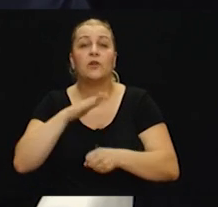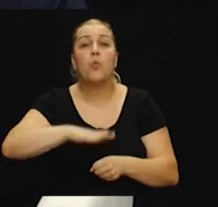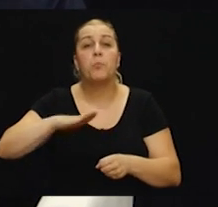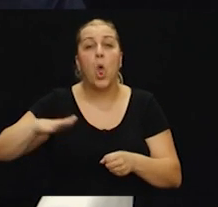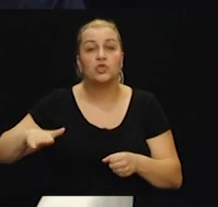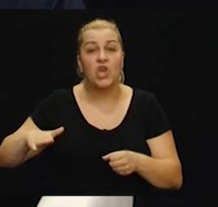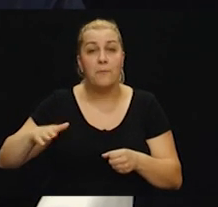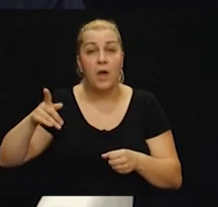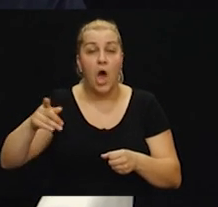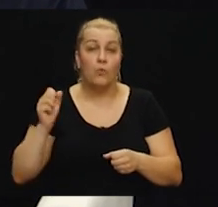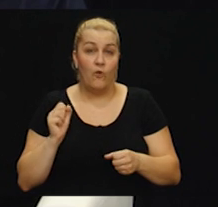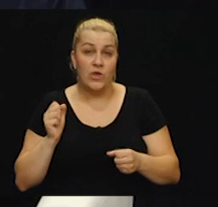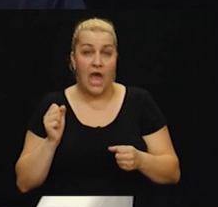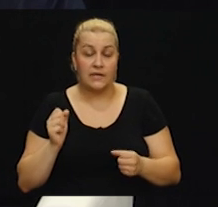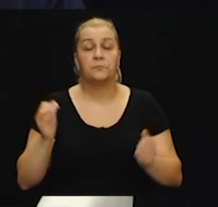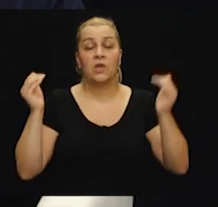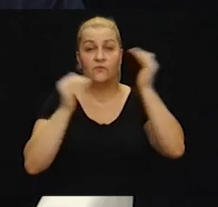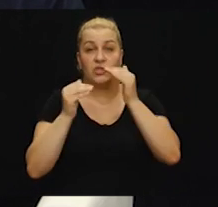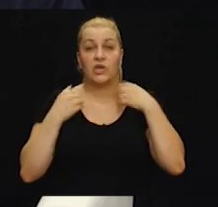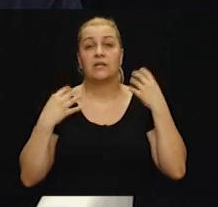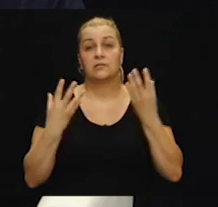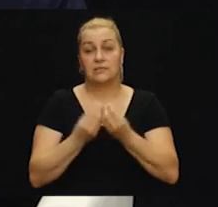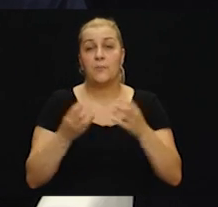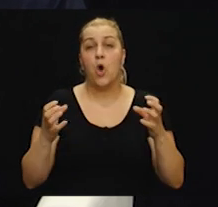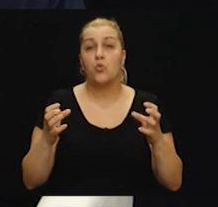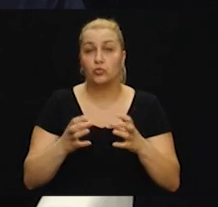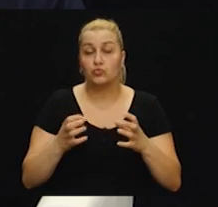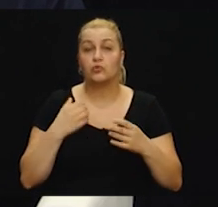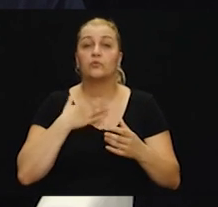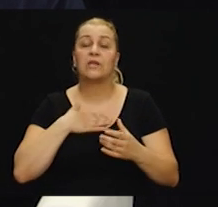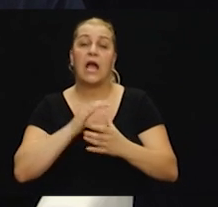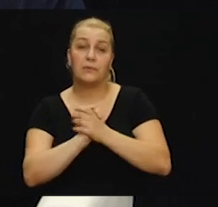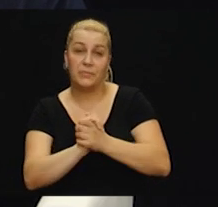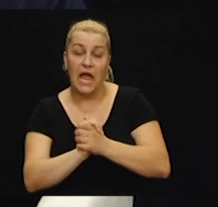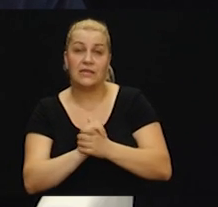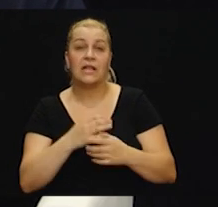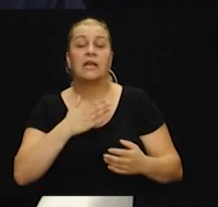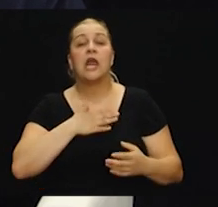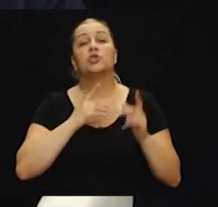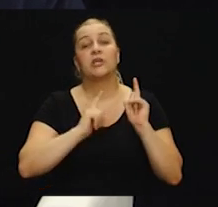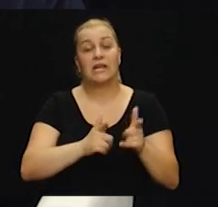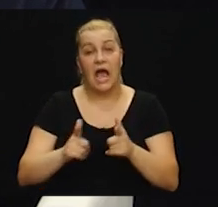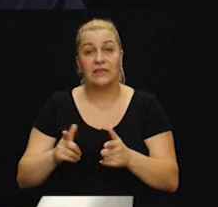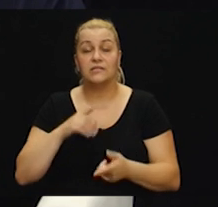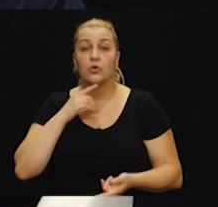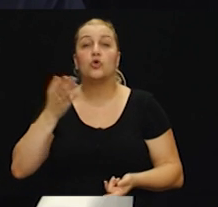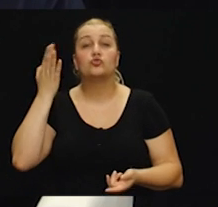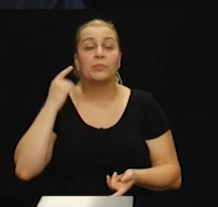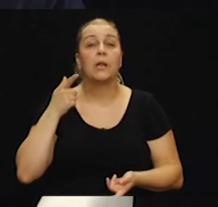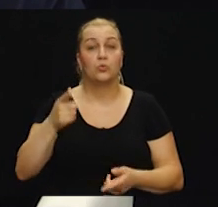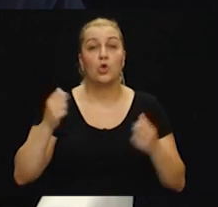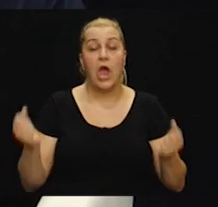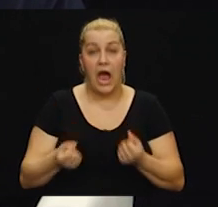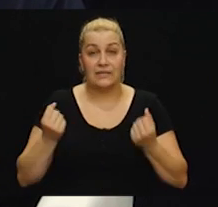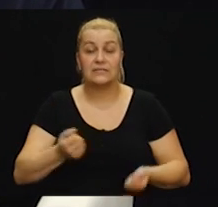su jasno s nama. Već raz u društvu, dragi prijatelji, naši ratnici koji su bili u toj